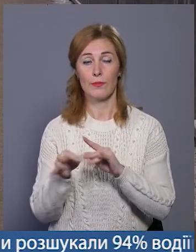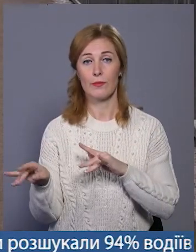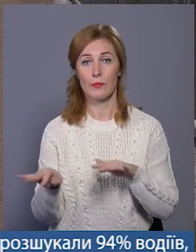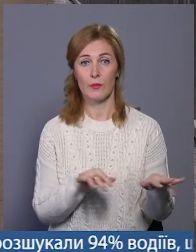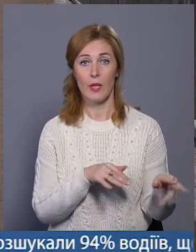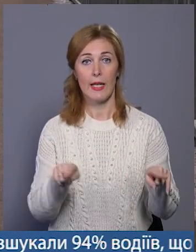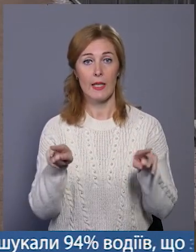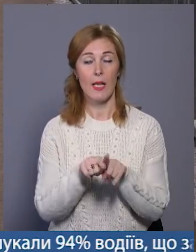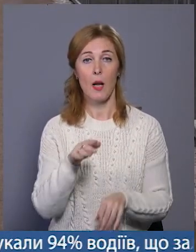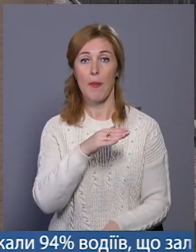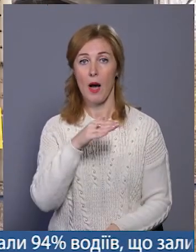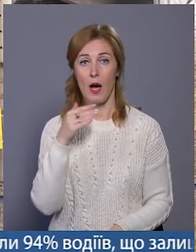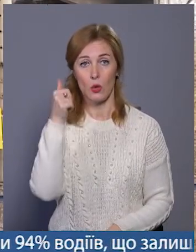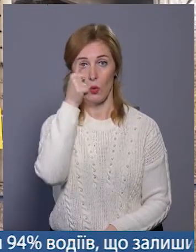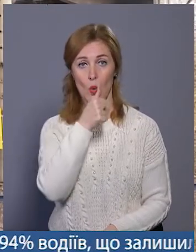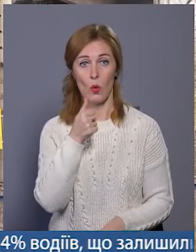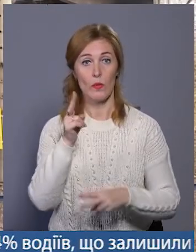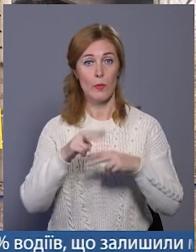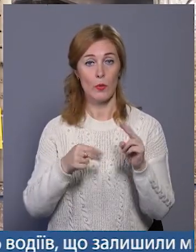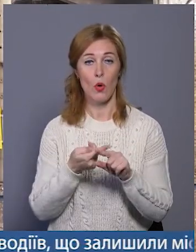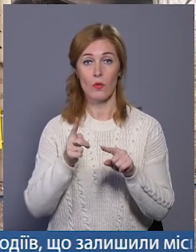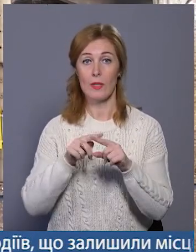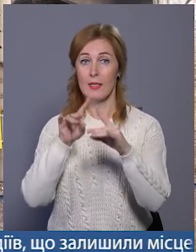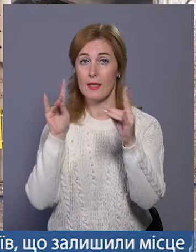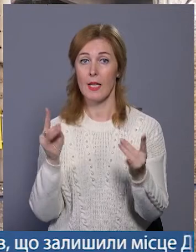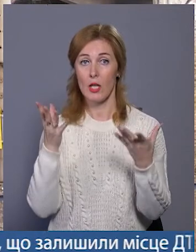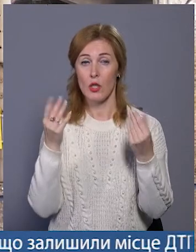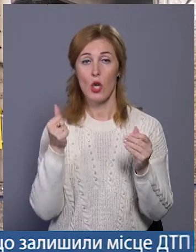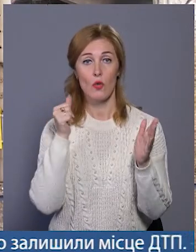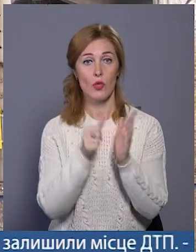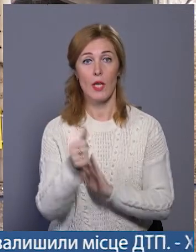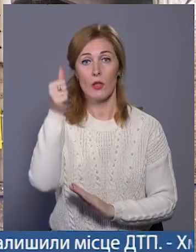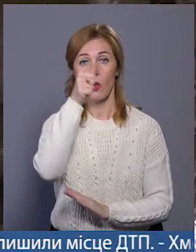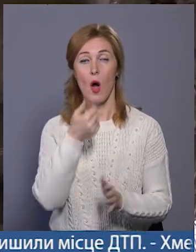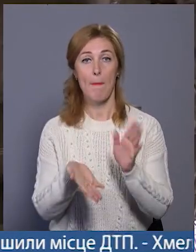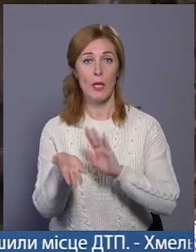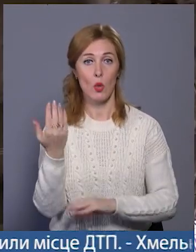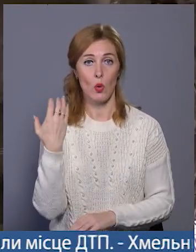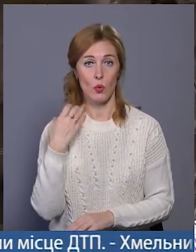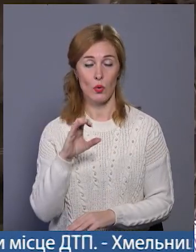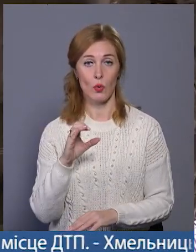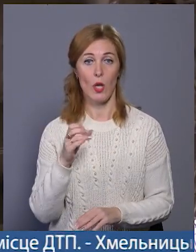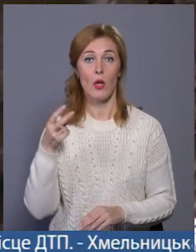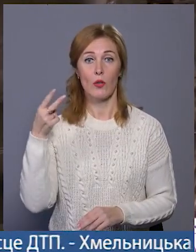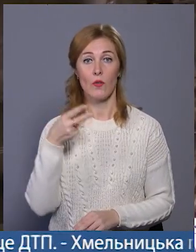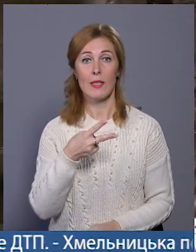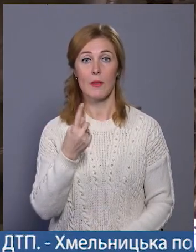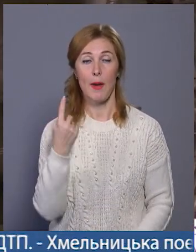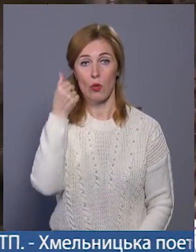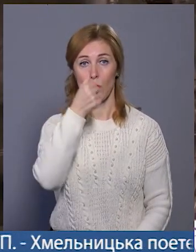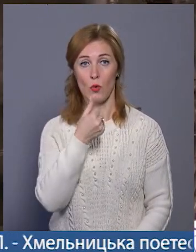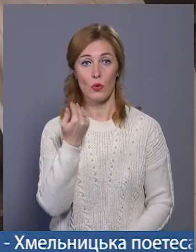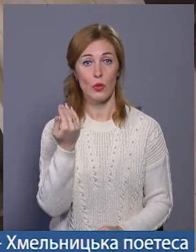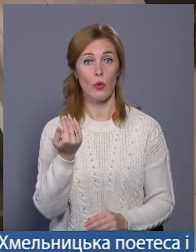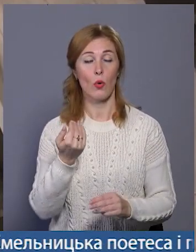і так уже багато років. Збудований цей шляхопровід був ще в 60-х роках минулого століття – у 2021-му. Його